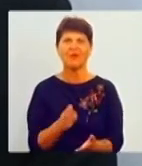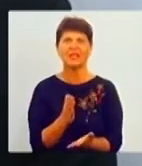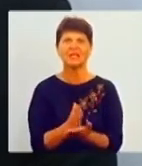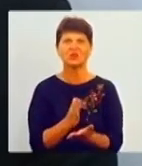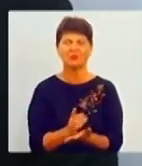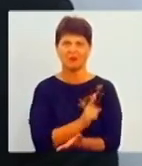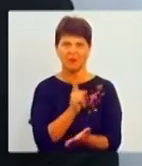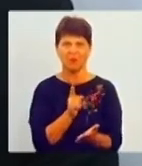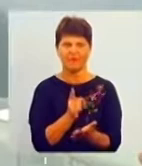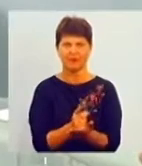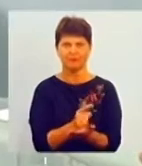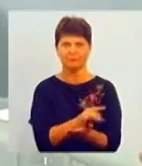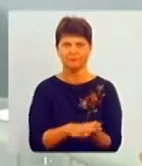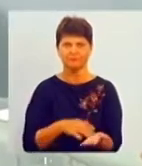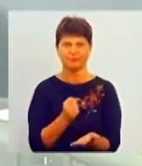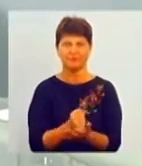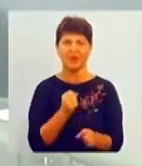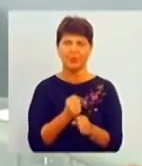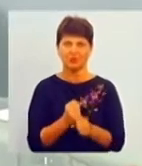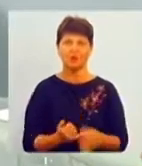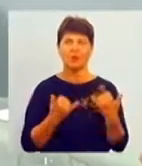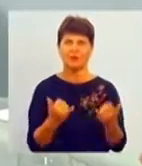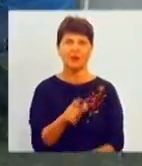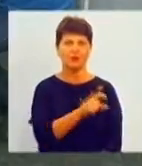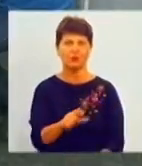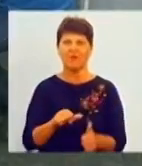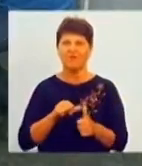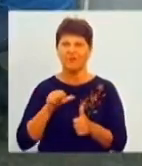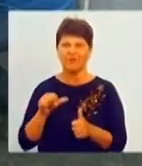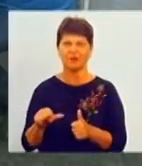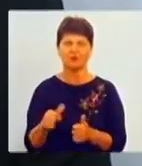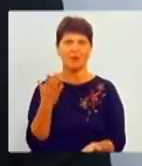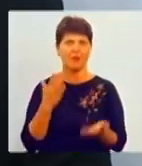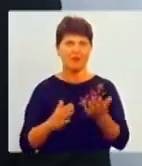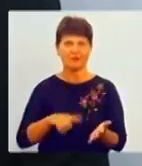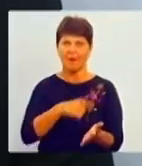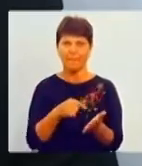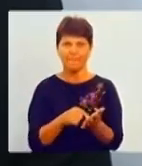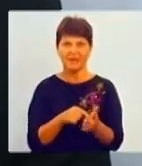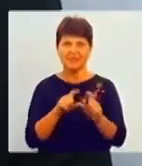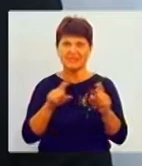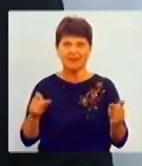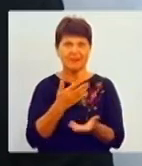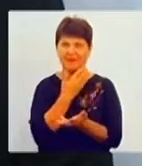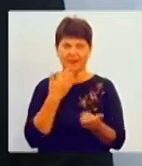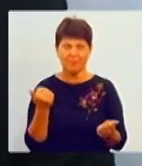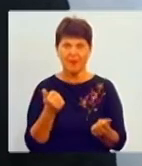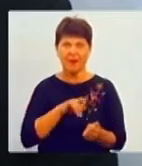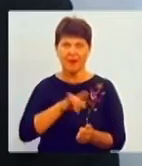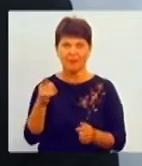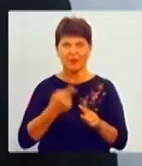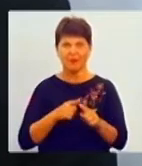обов'язково існувати. Яке працює для людей? Виключно. Якщо в міста немає аеропорта, місто превращається в хутір.